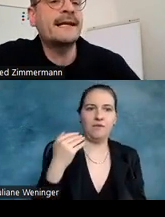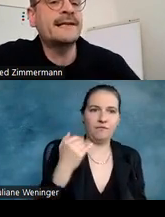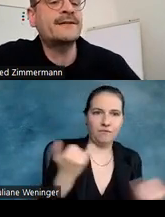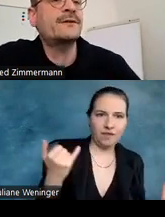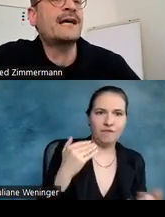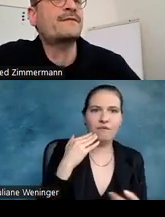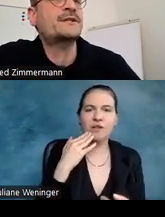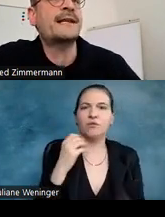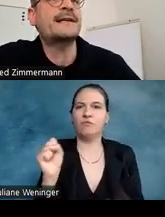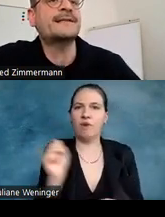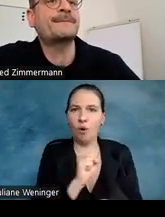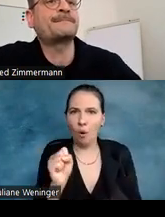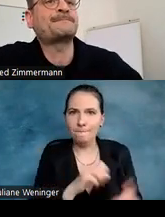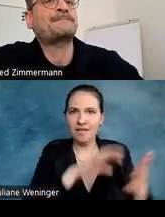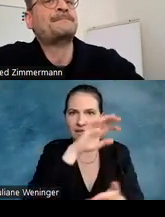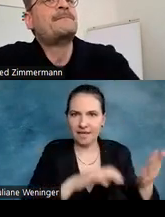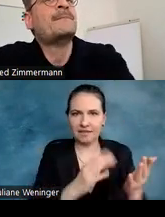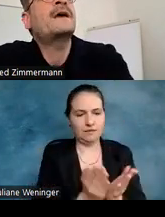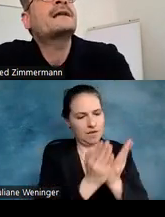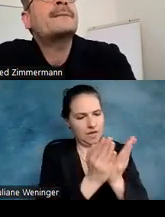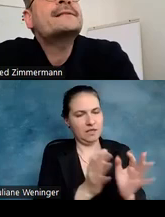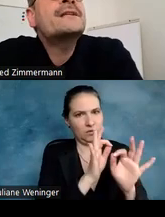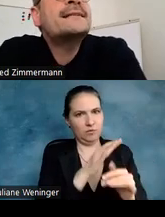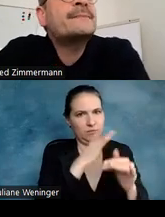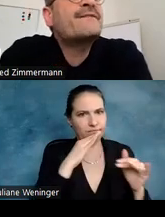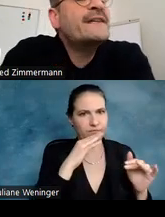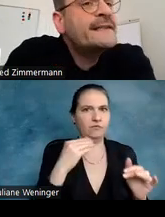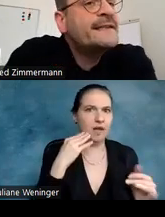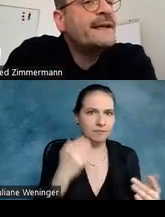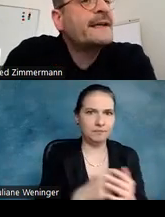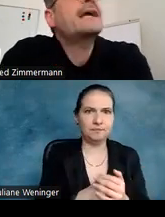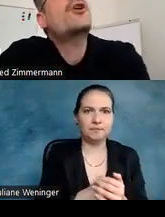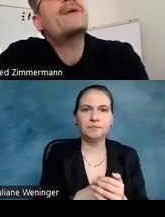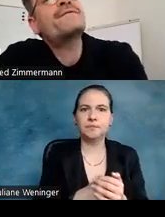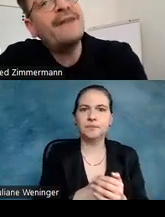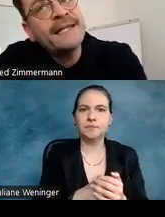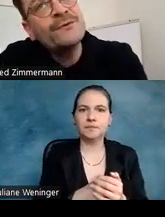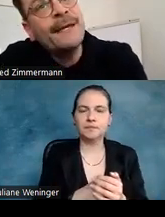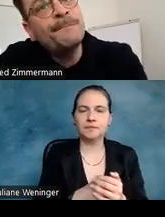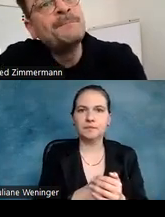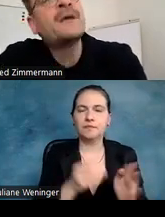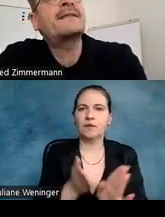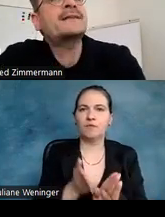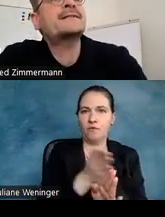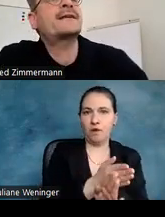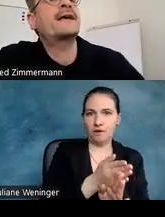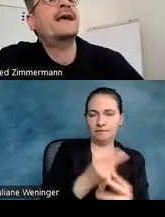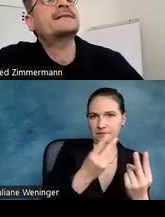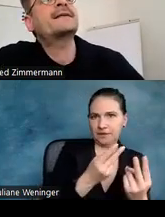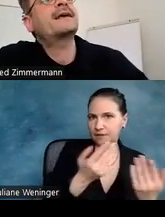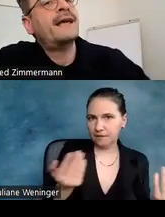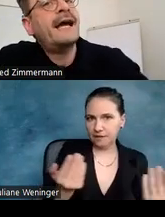leserlich und damit verständlich. Dabei ist zunächst erstmal wichtig, nochmal vorweg zu geben, dass